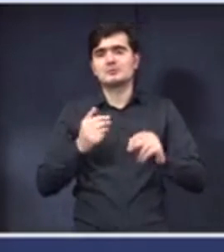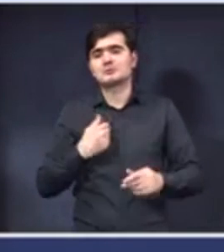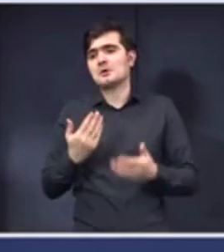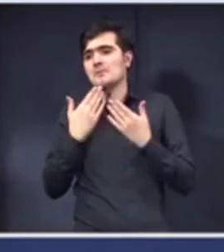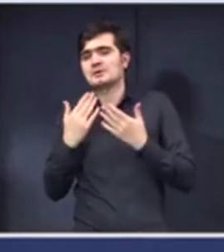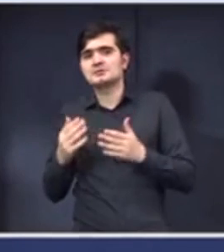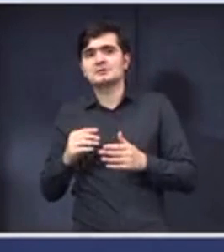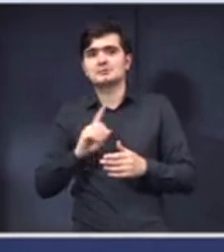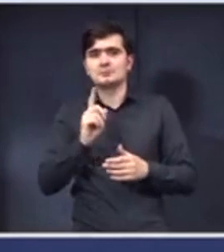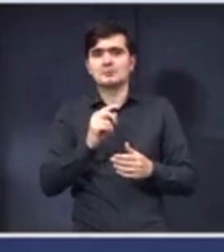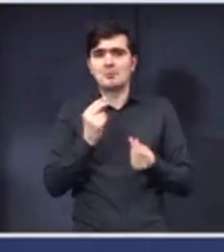sincer, nu este nicio ironie.